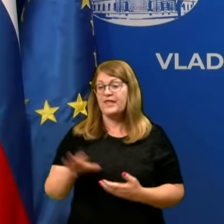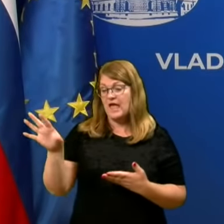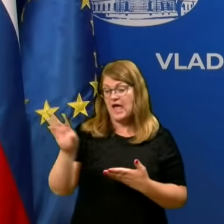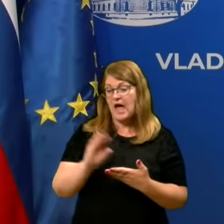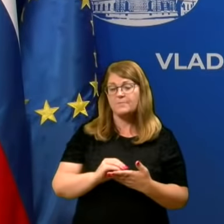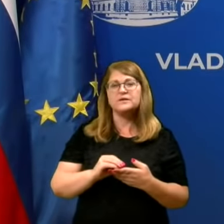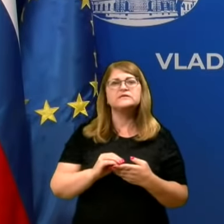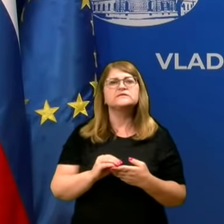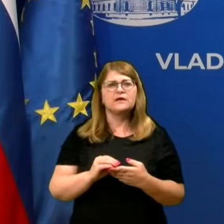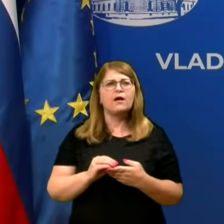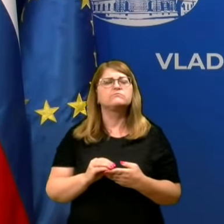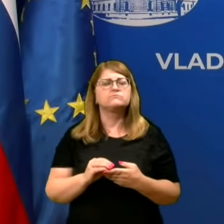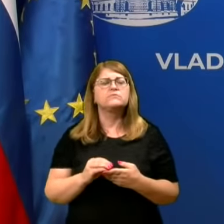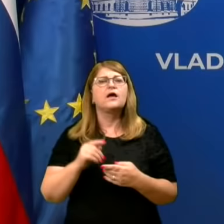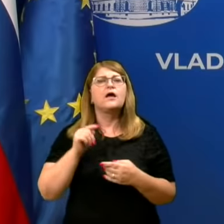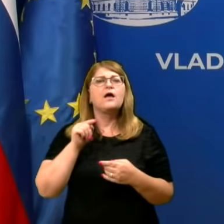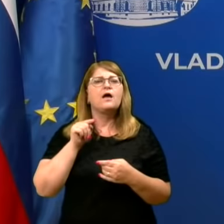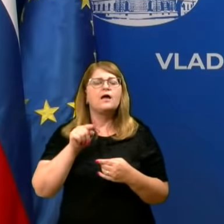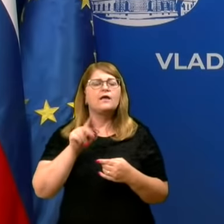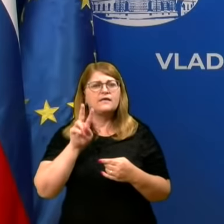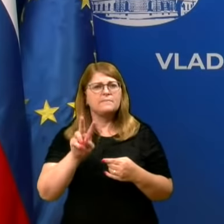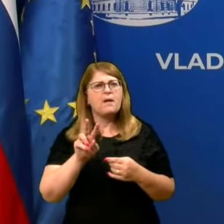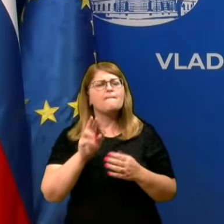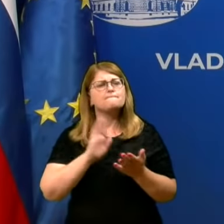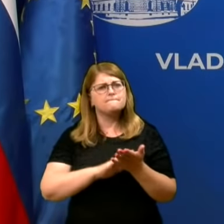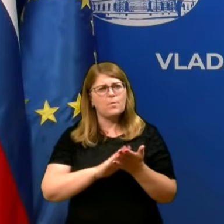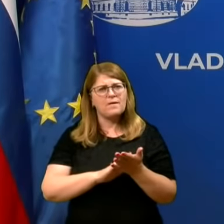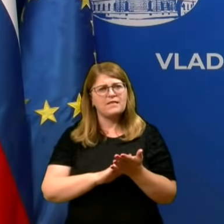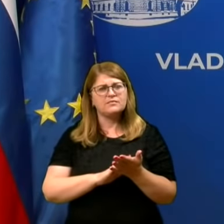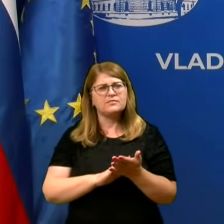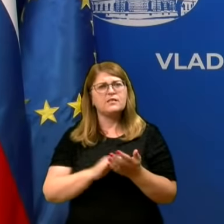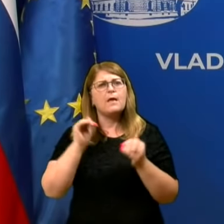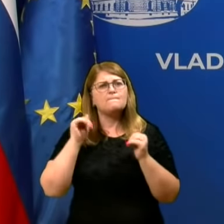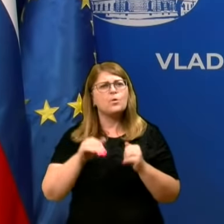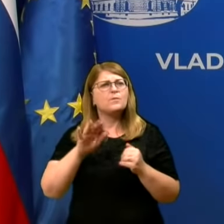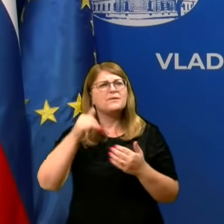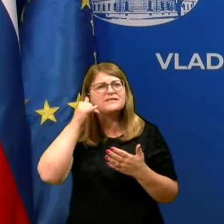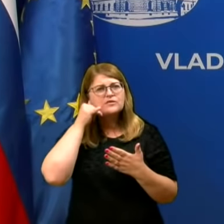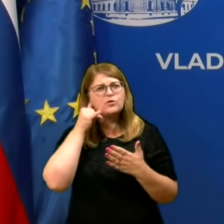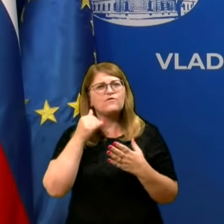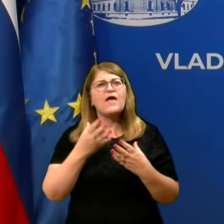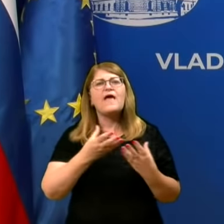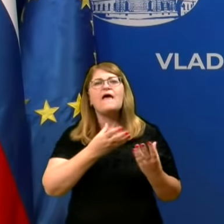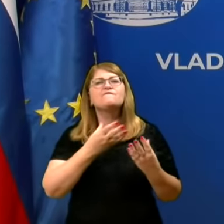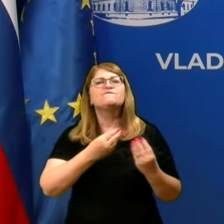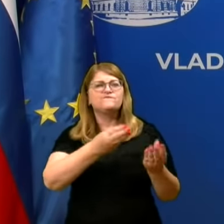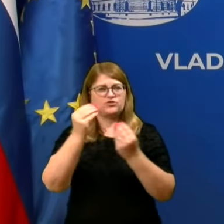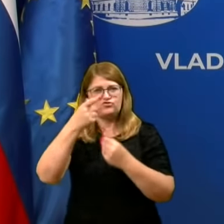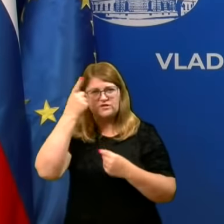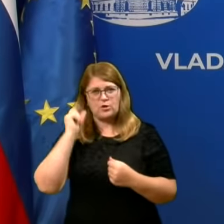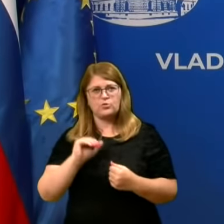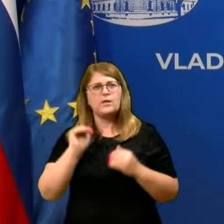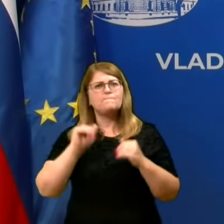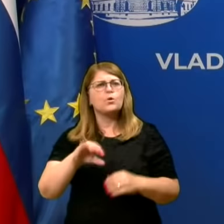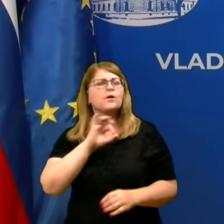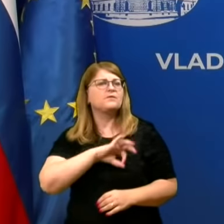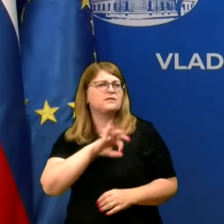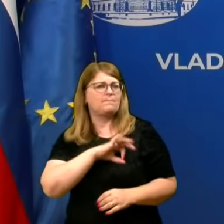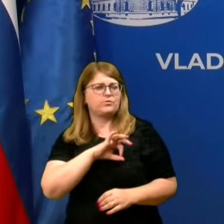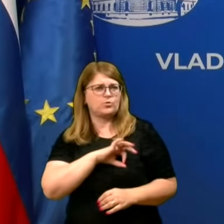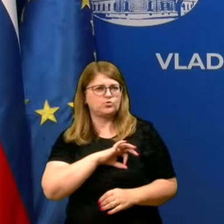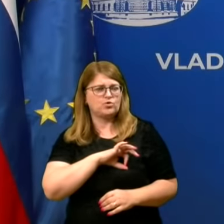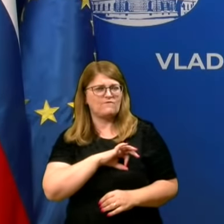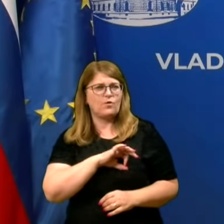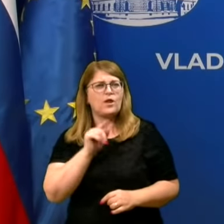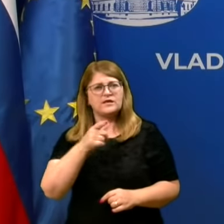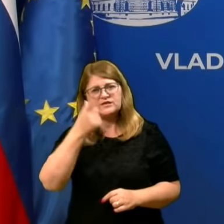ima smisel iz epidemiološkega vidika, mora biti na telefonih večine populacije. Mora biti prostovoljna aplikacija,